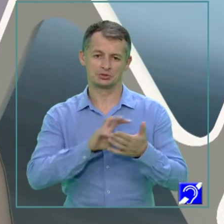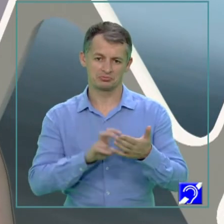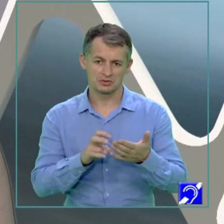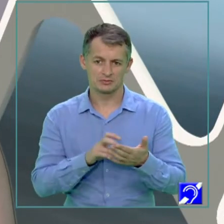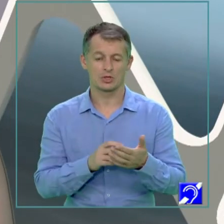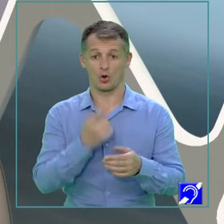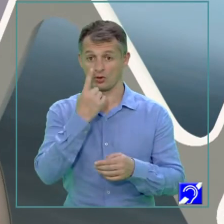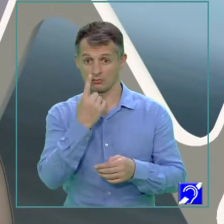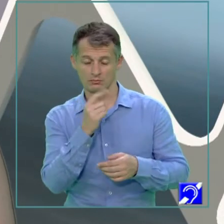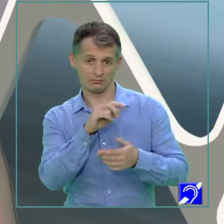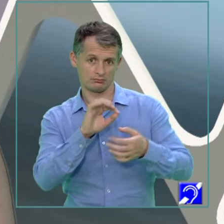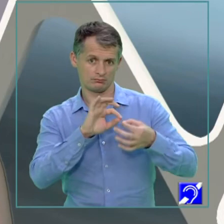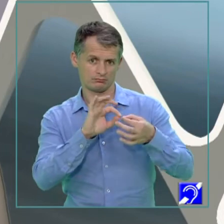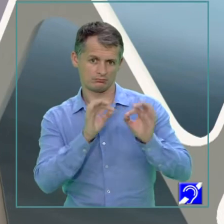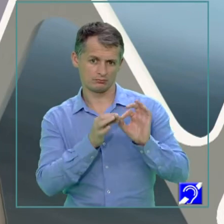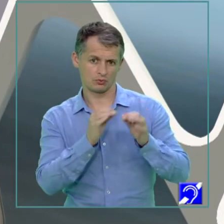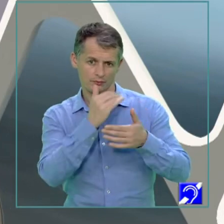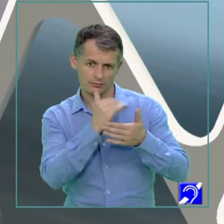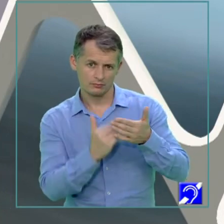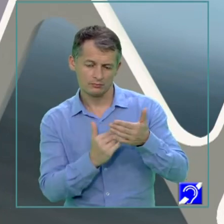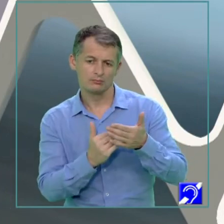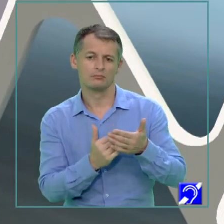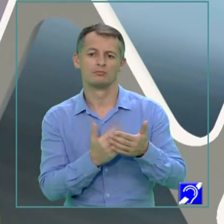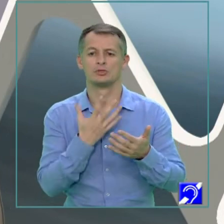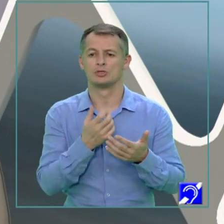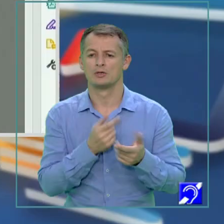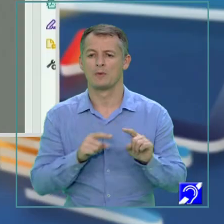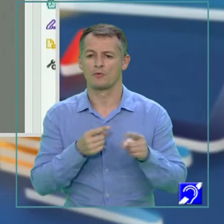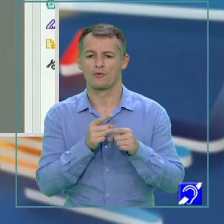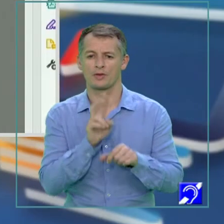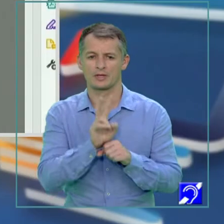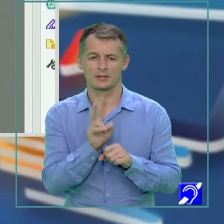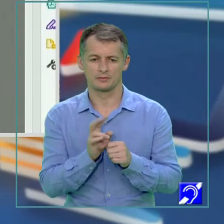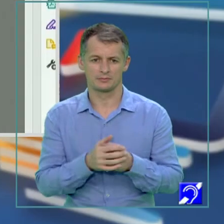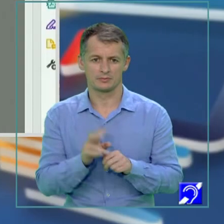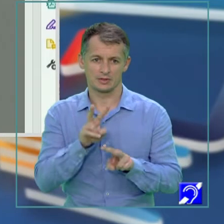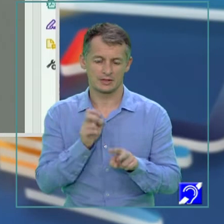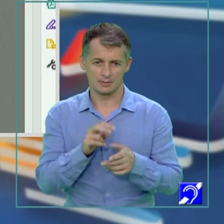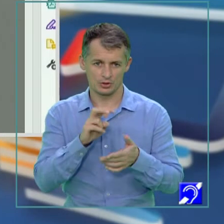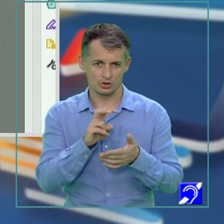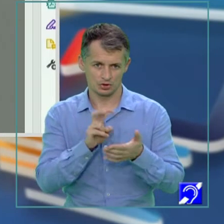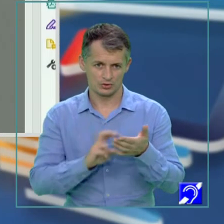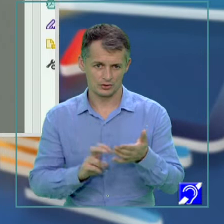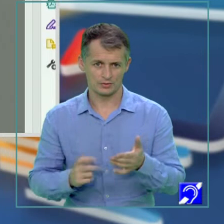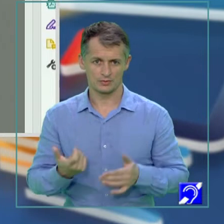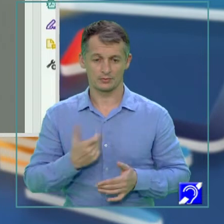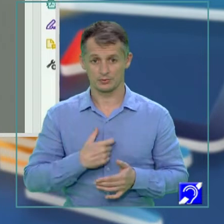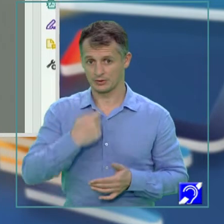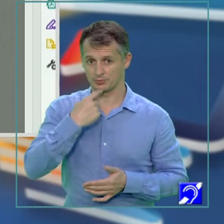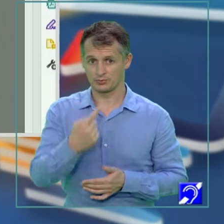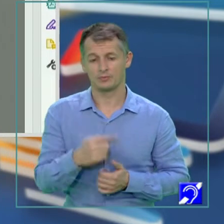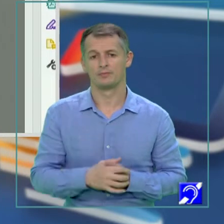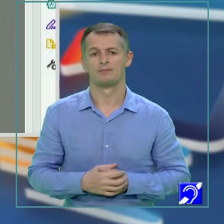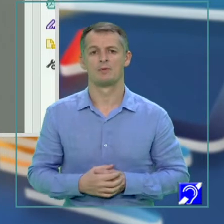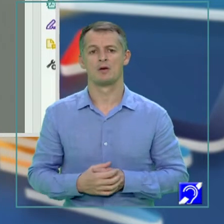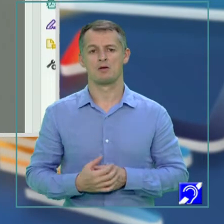citesc o dată, mă uit să văd ce mi-atrage atenția. Și înainte de a citi cerințele, eu pot să vă spun că am remarcat